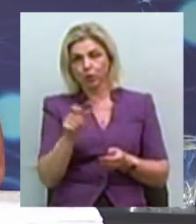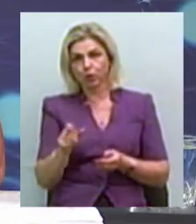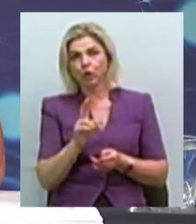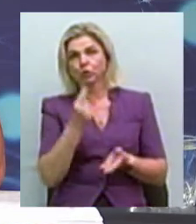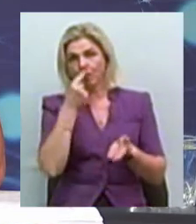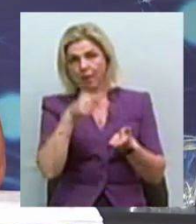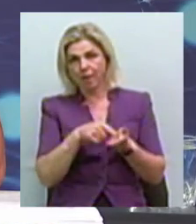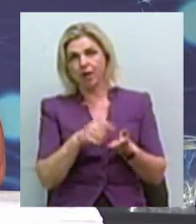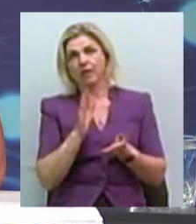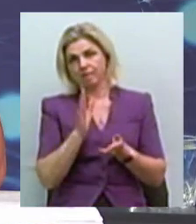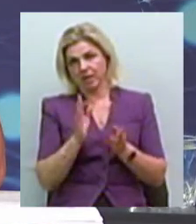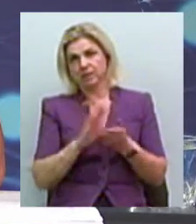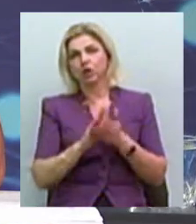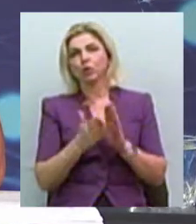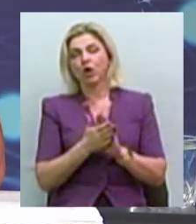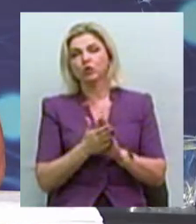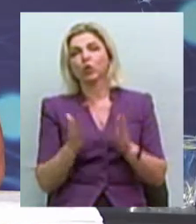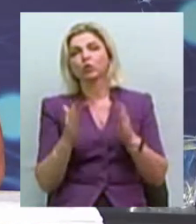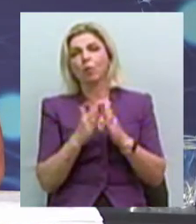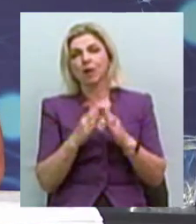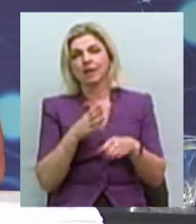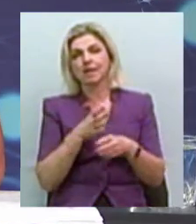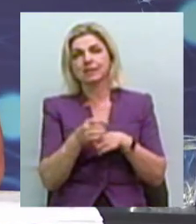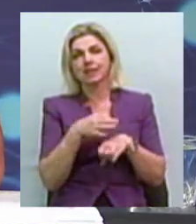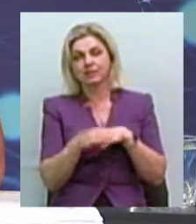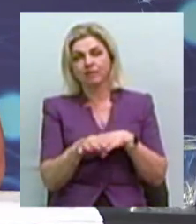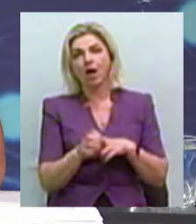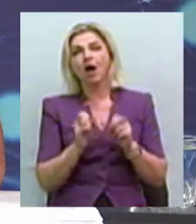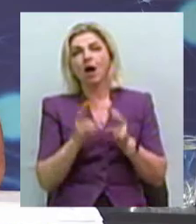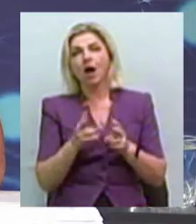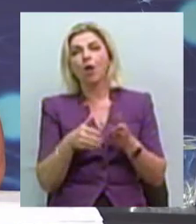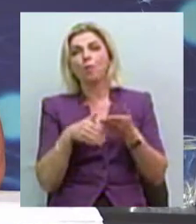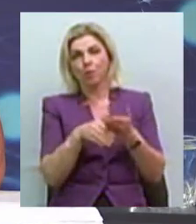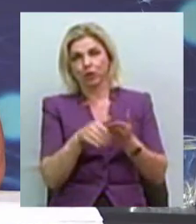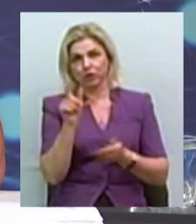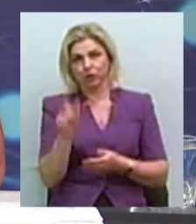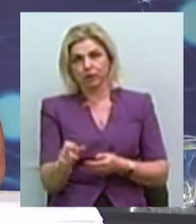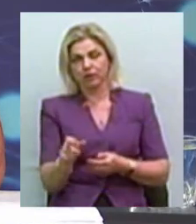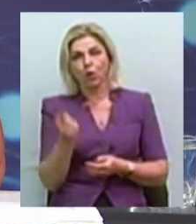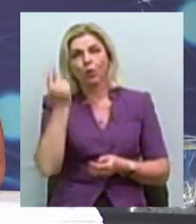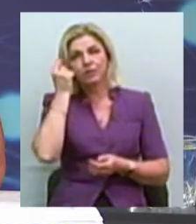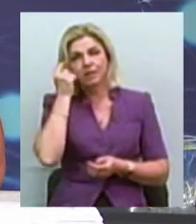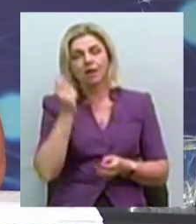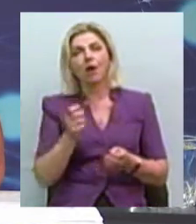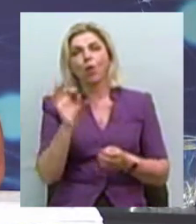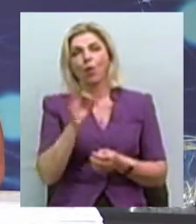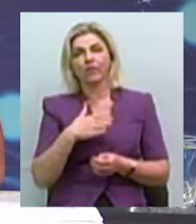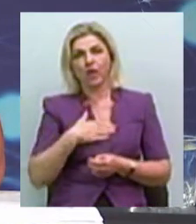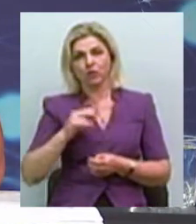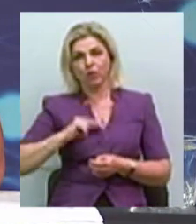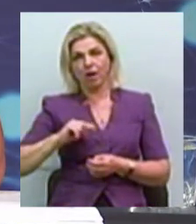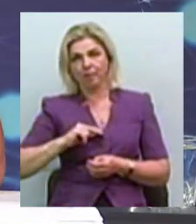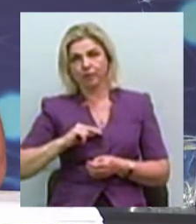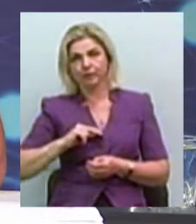насильства, як правильно виявити таку особу, яким чином ми можемо їй допомогти. Дізналися про нашу роботу,